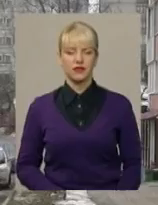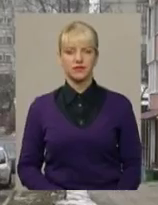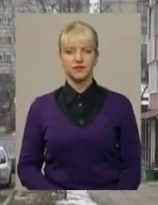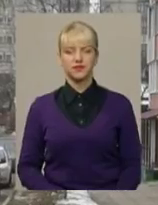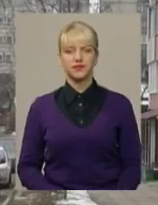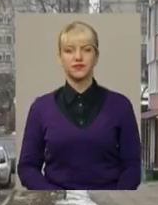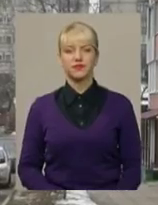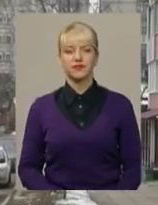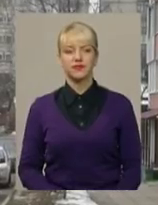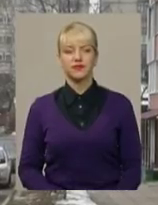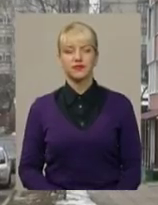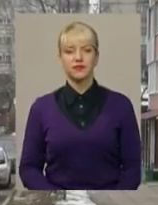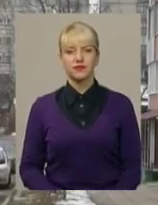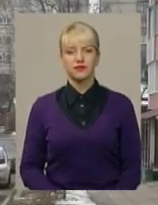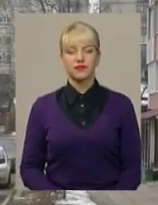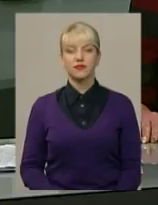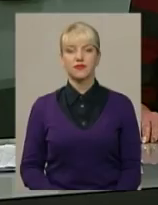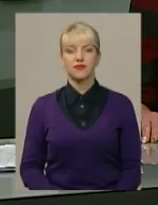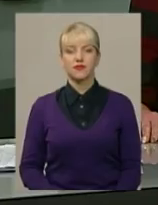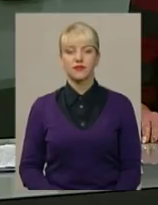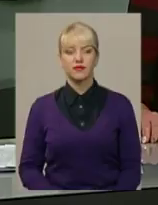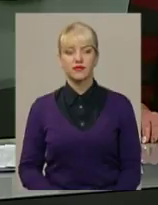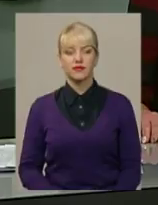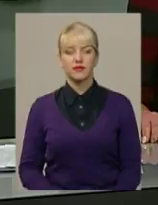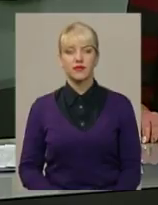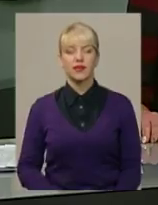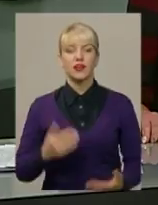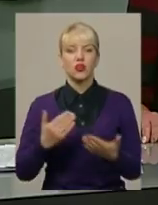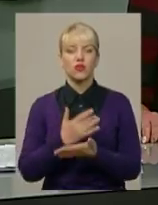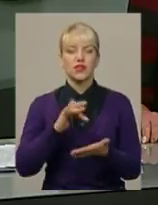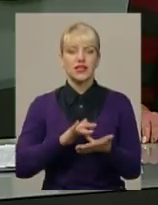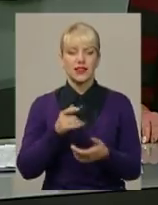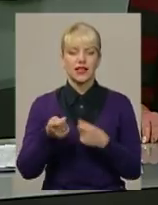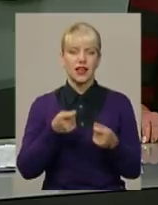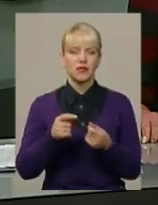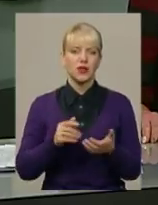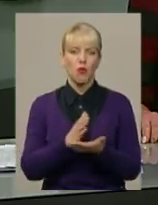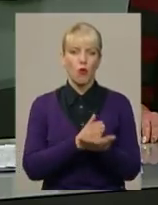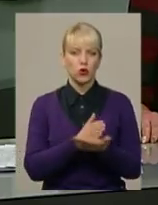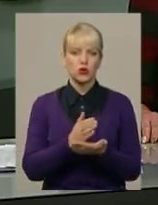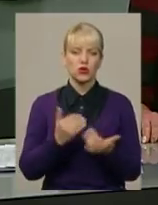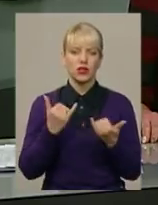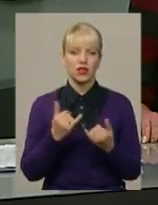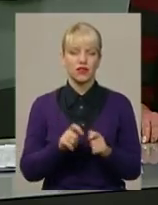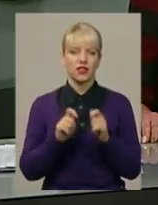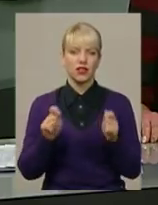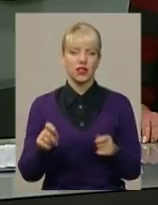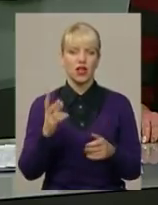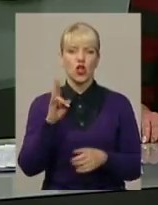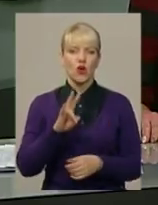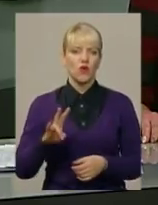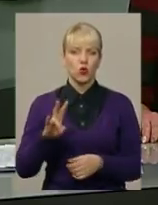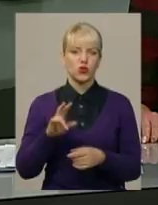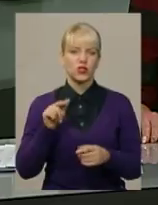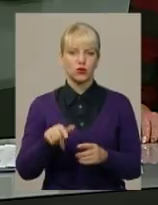Андрій Лазирук – Новини, Поділля, Центр. Новий центр адмінпослуг відкрили сьогодні у Новій Ушиці. У ньому